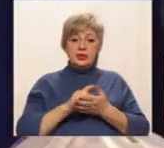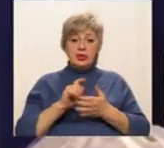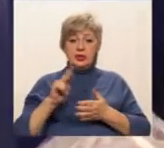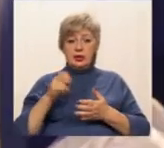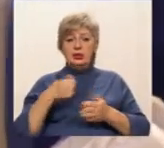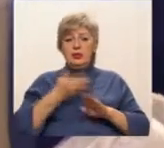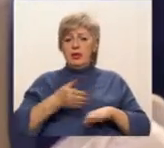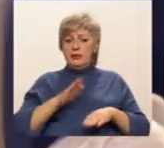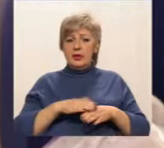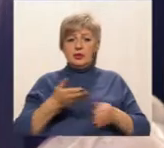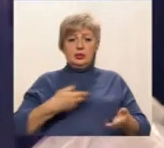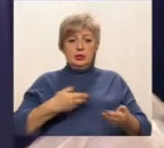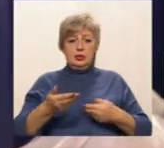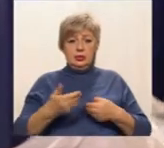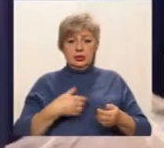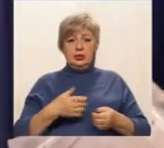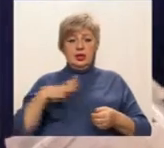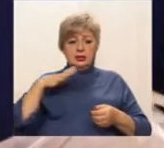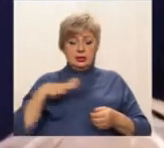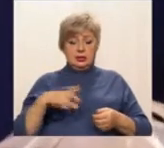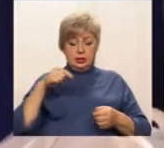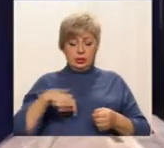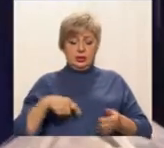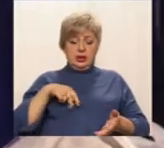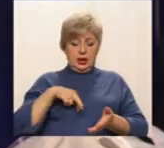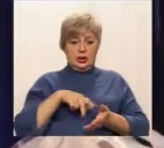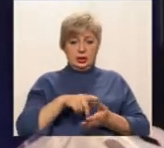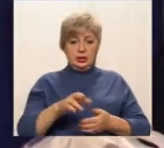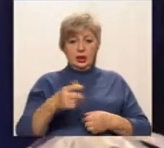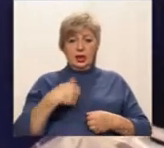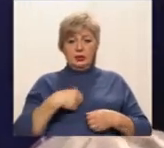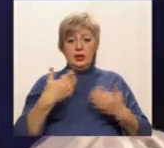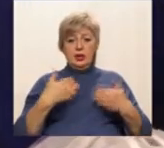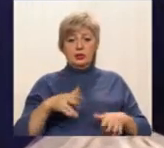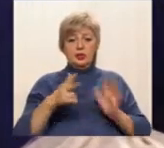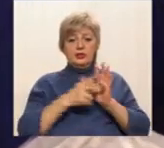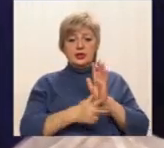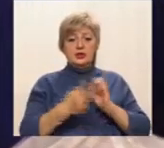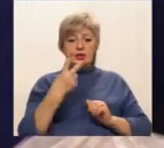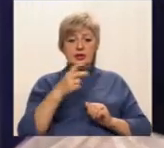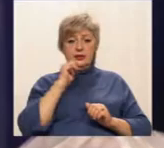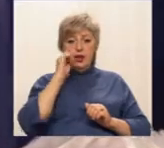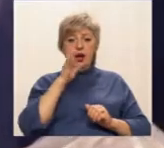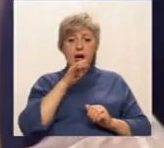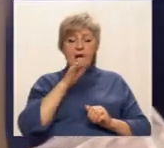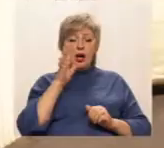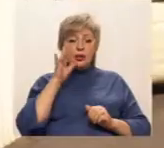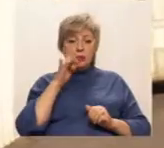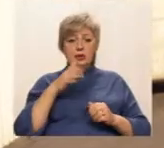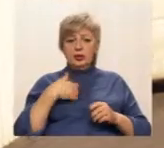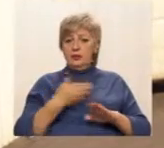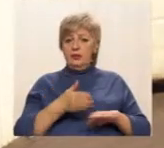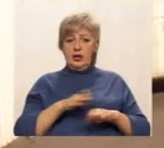важко ходити. Доводиться сюди аж йти, а ноги болять. Мені вже 82 роки, мені дуже важко і незручно.